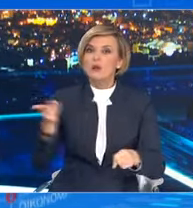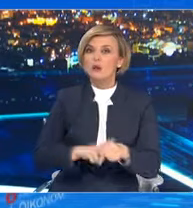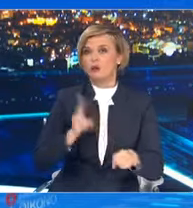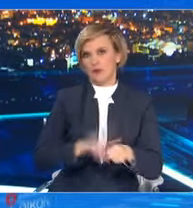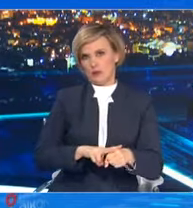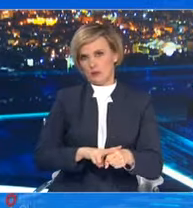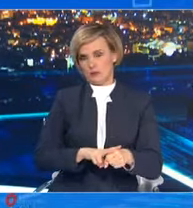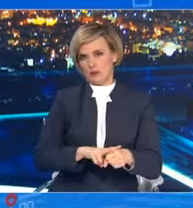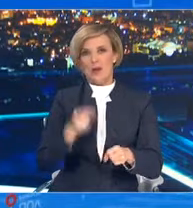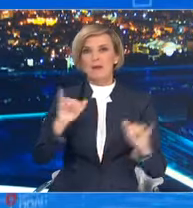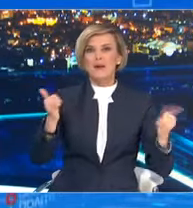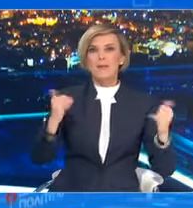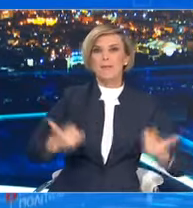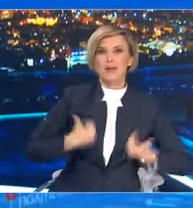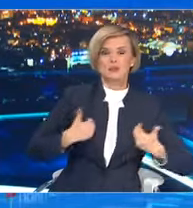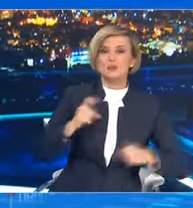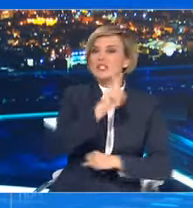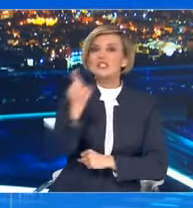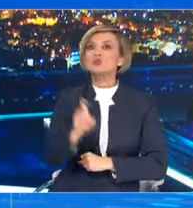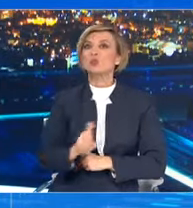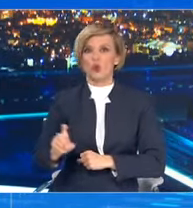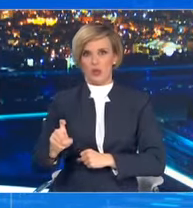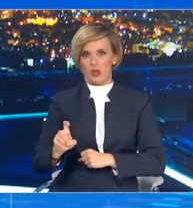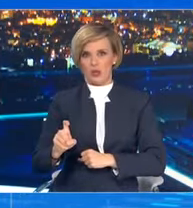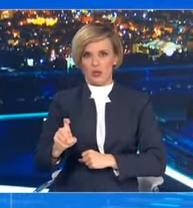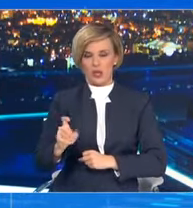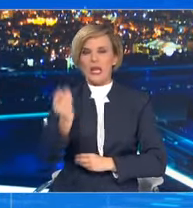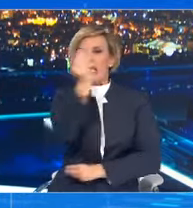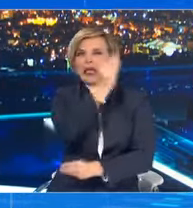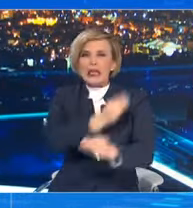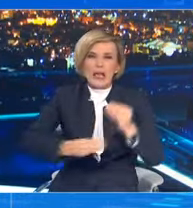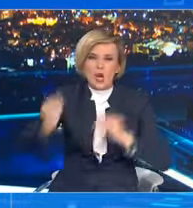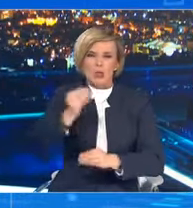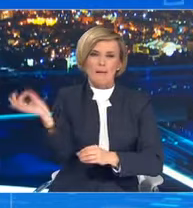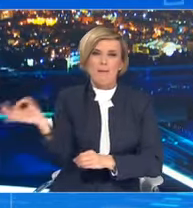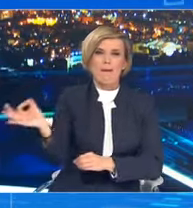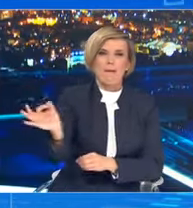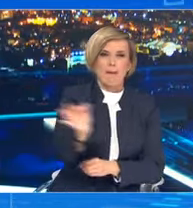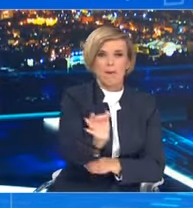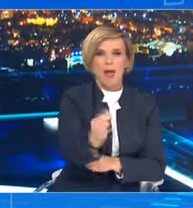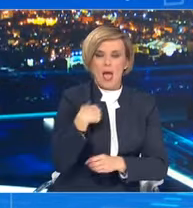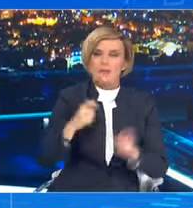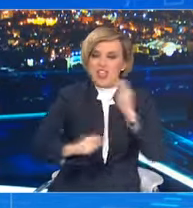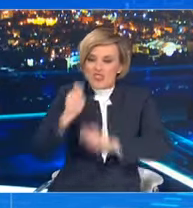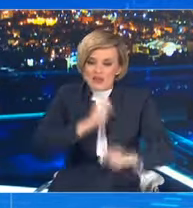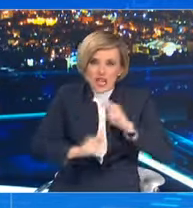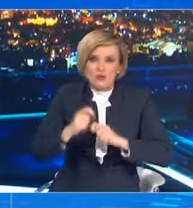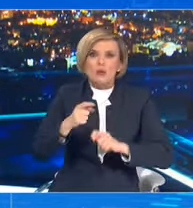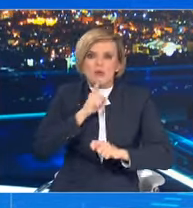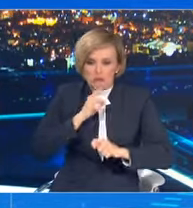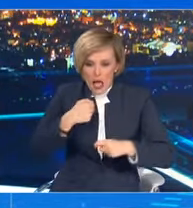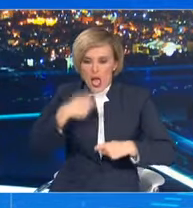ας μην συμβάλλουμε στην έξαρση του οποιοδήποτε υγικού φορτίου ας μην λειτουργήσουμε ως πολλαπλασιαστές